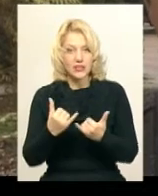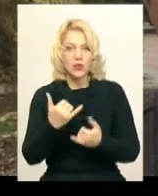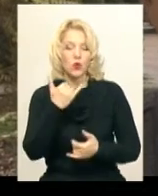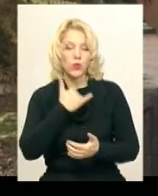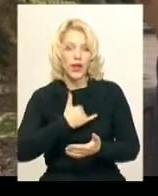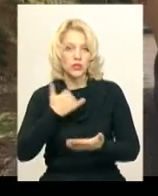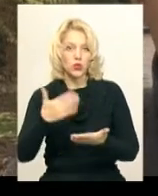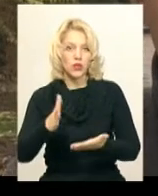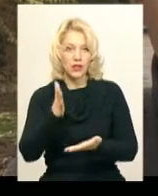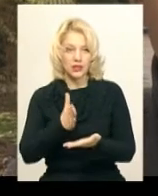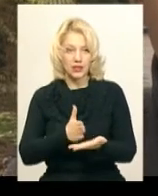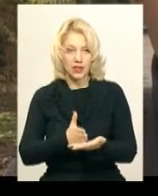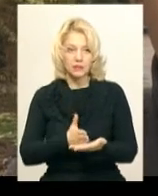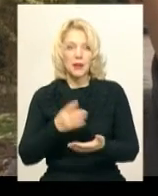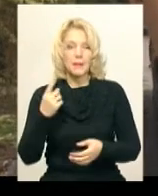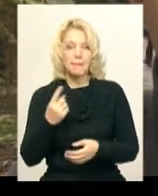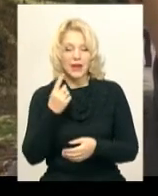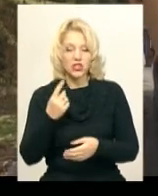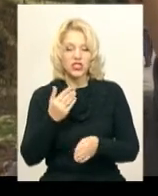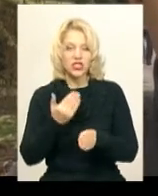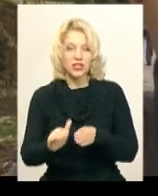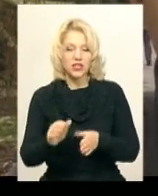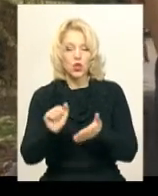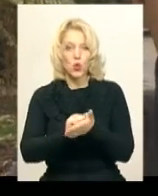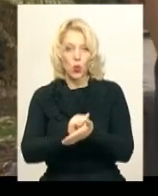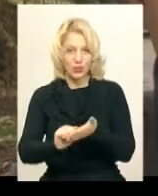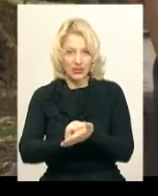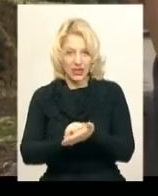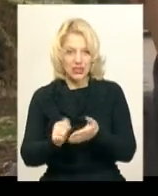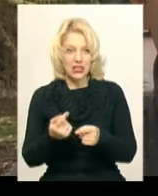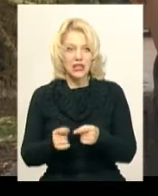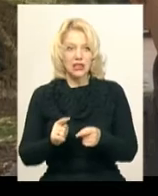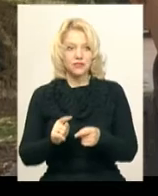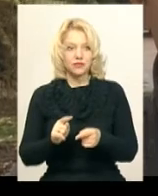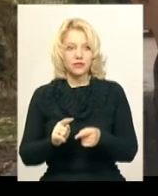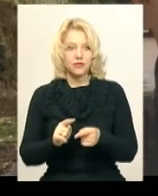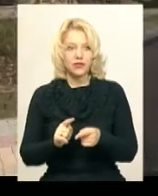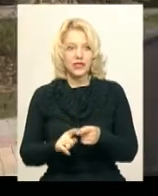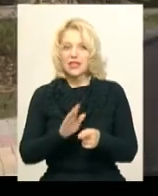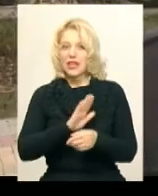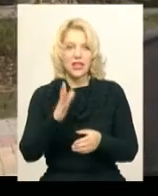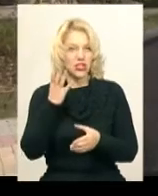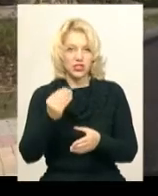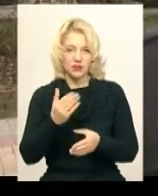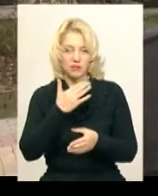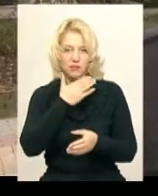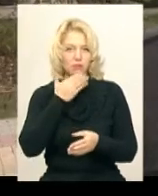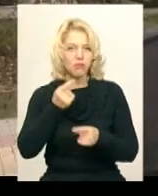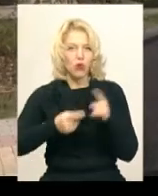є перша частина документації, це далеко навіть не є половиною. Вона ще буде